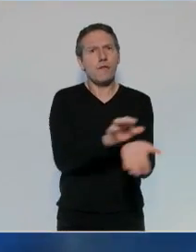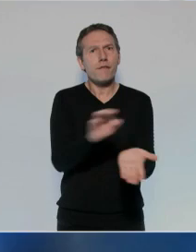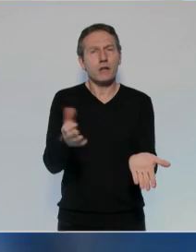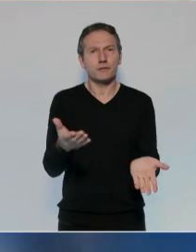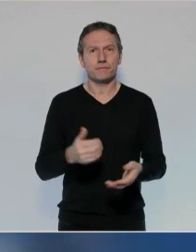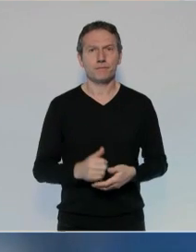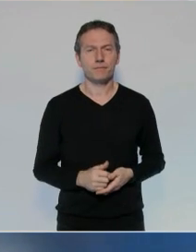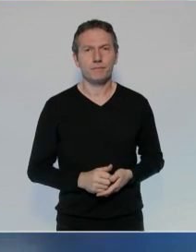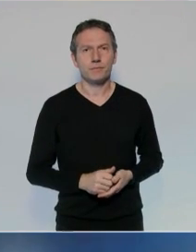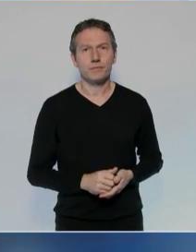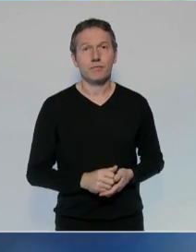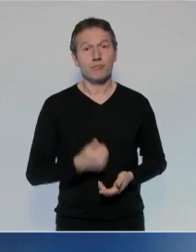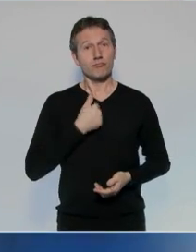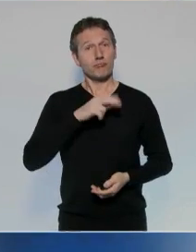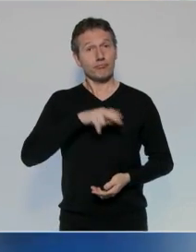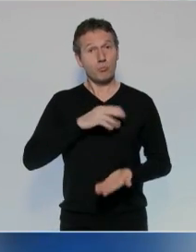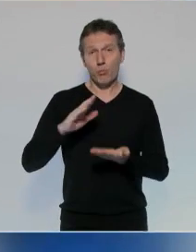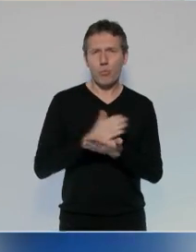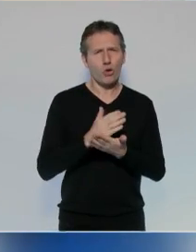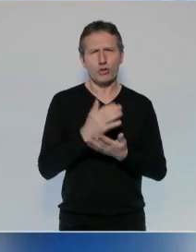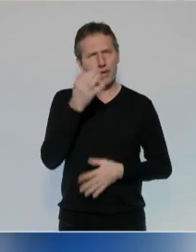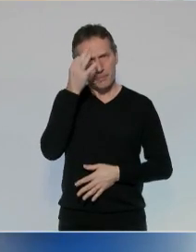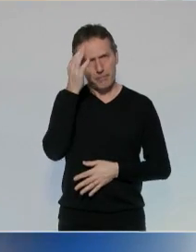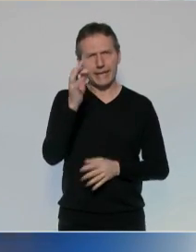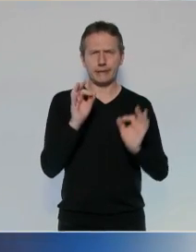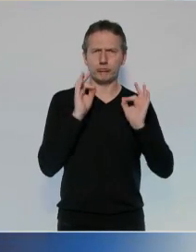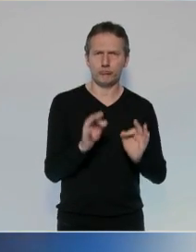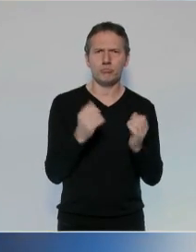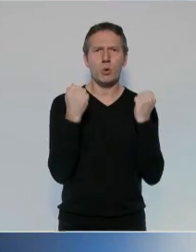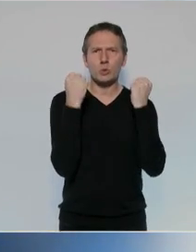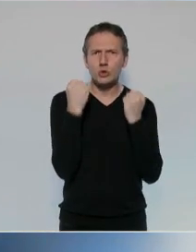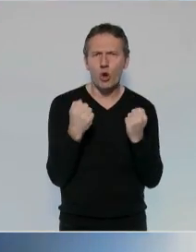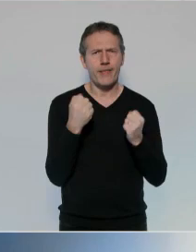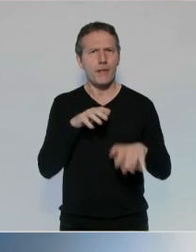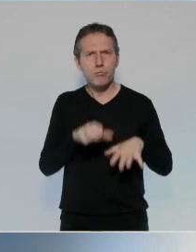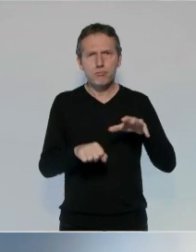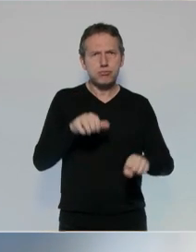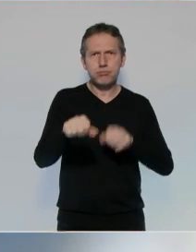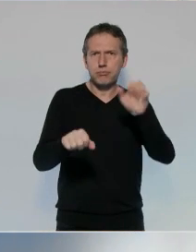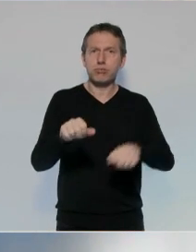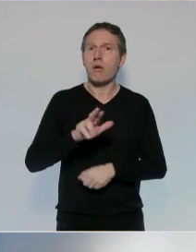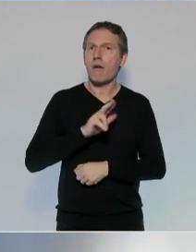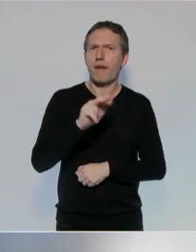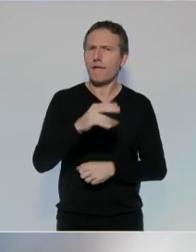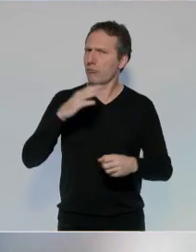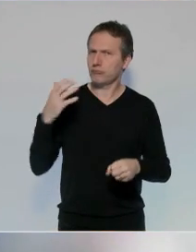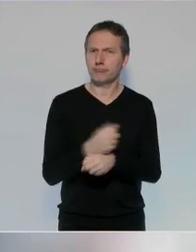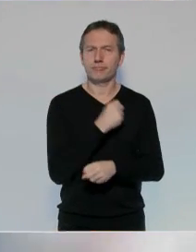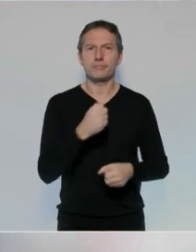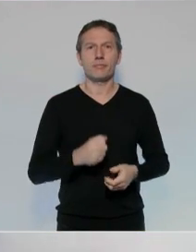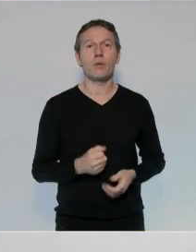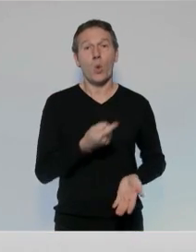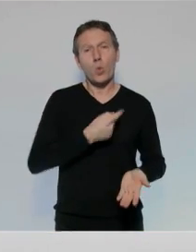mets au service des Français. Mon projet est précis, solide. Il est conquérant et il sera